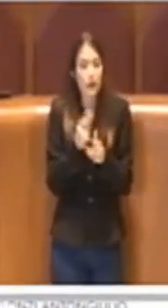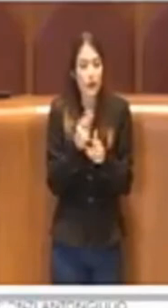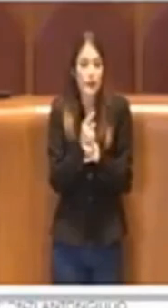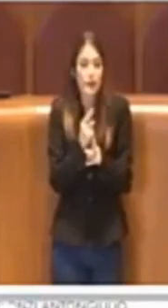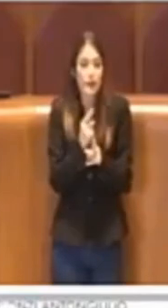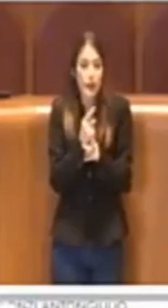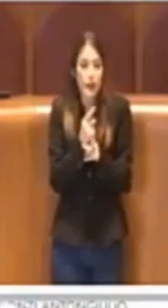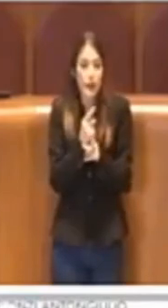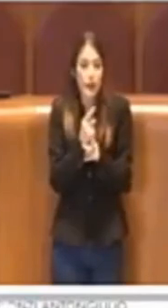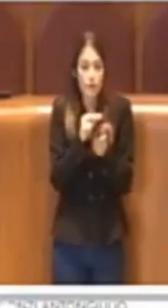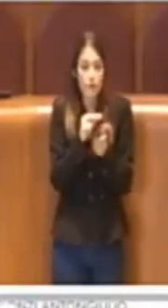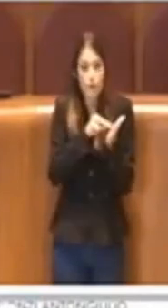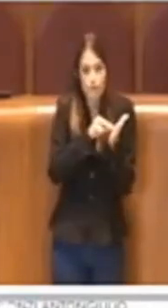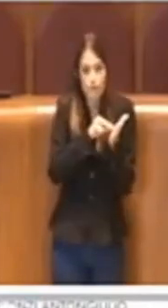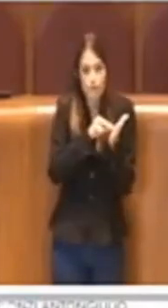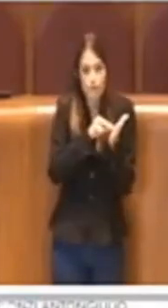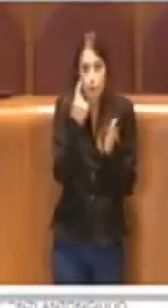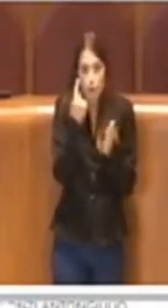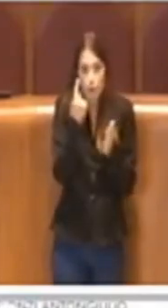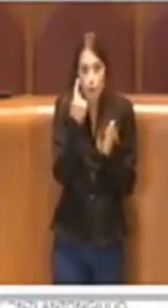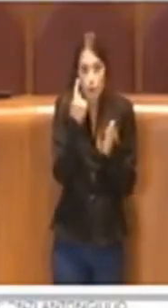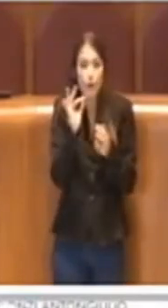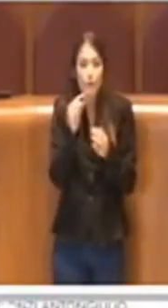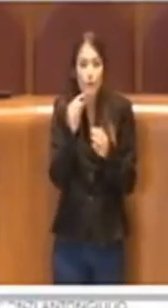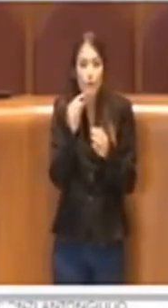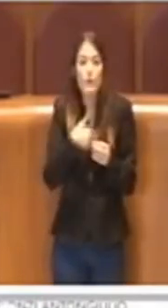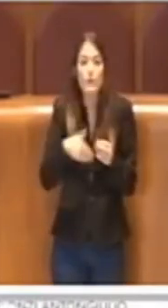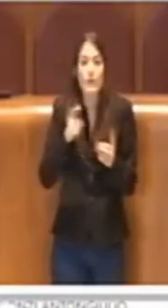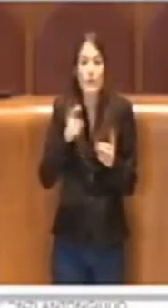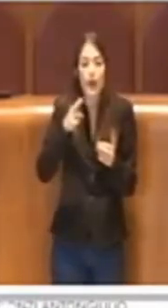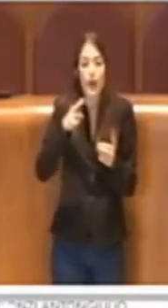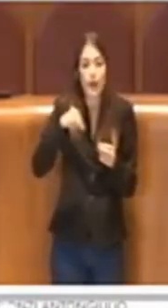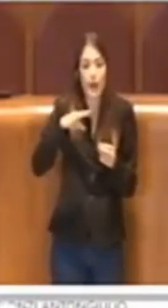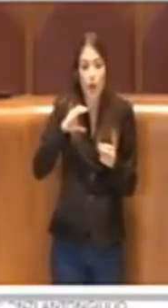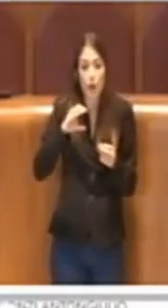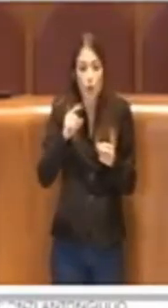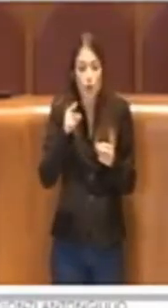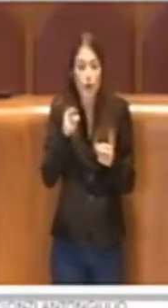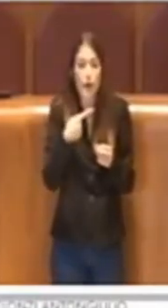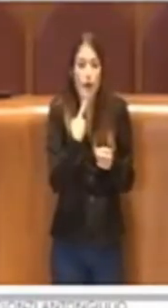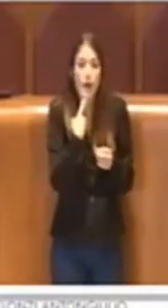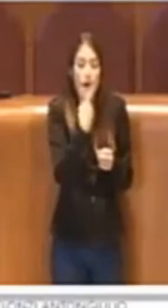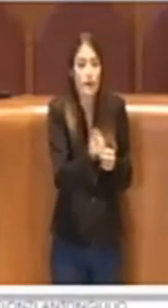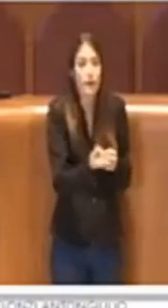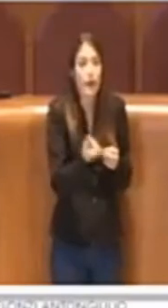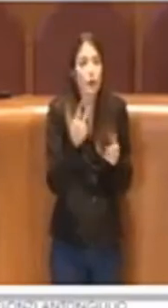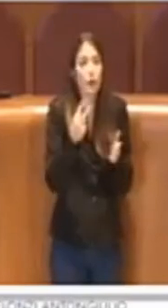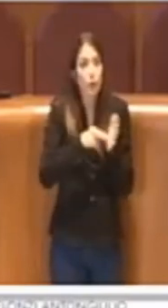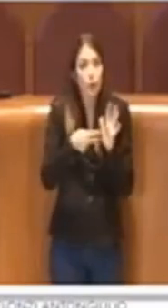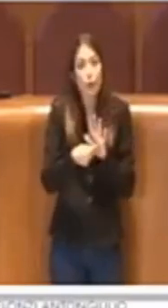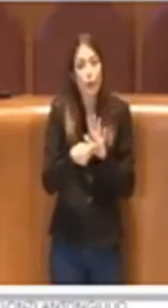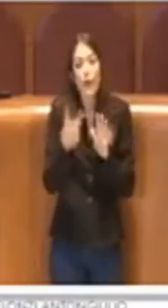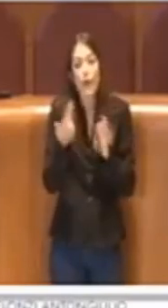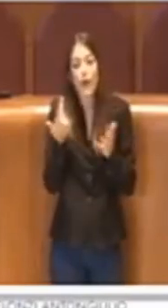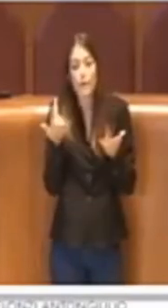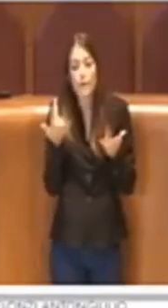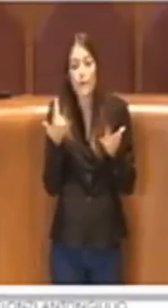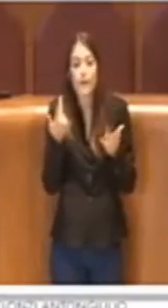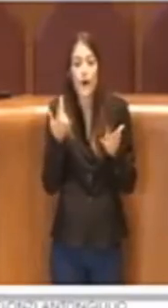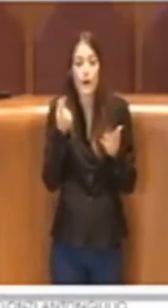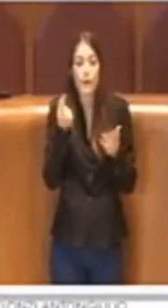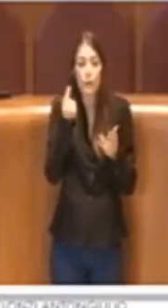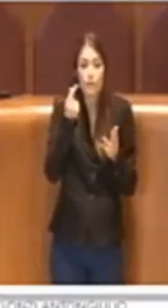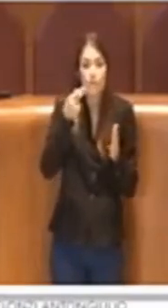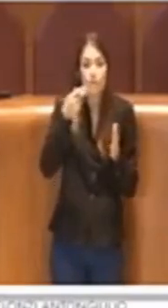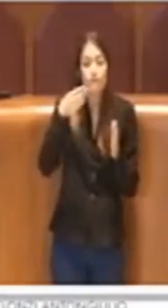dichiarazione della consigliera Grancio, in quanto lei ha dichiarato che il problema è stato il massimo ribasso che c'è